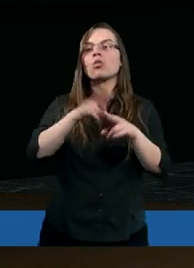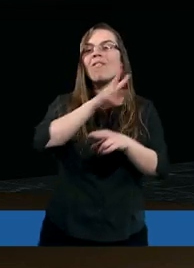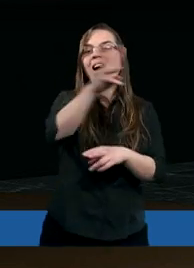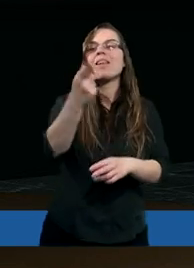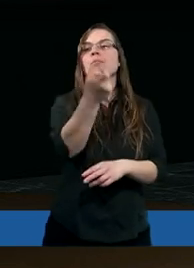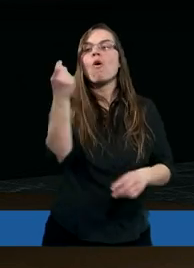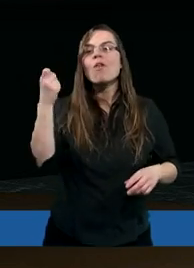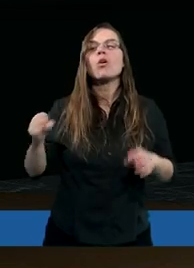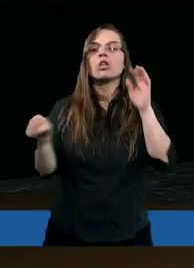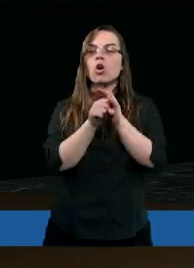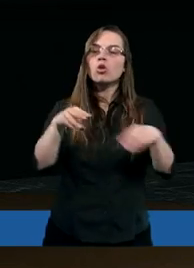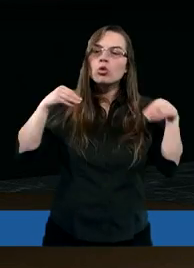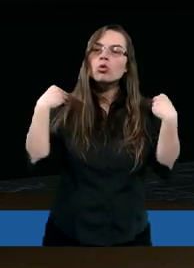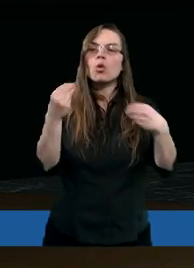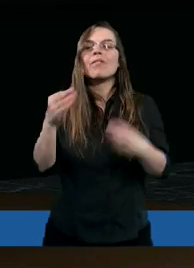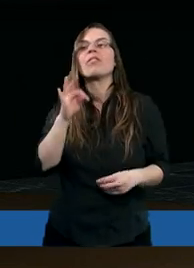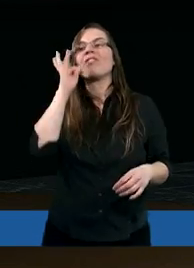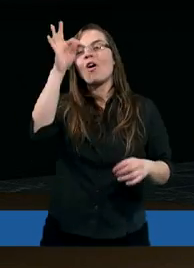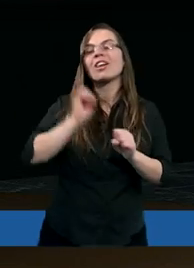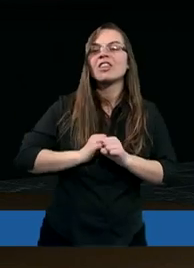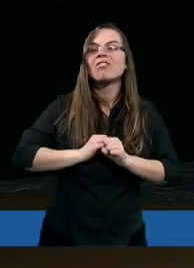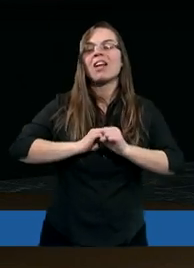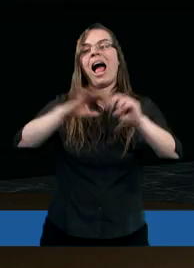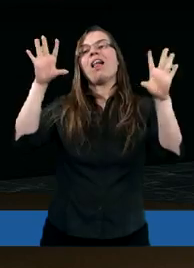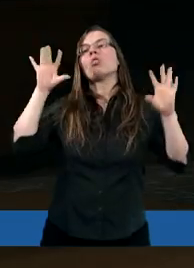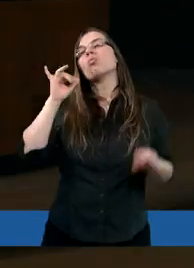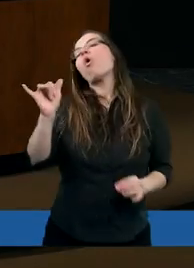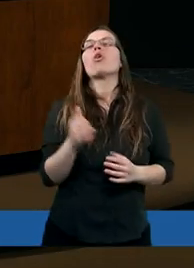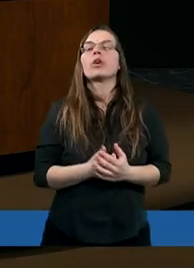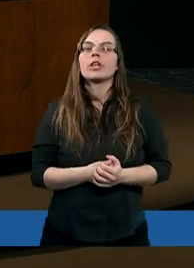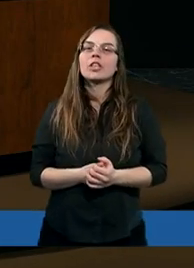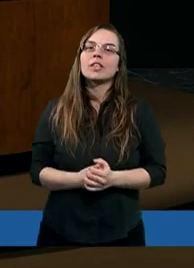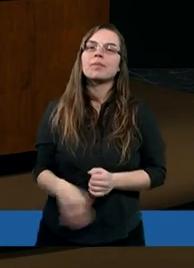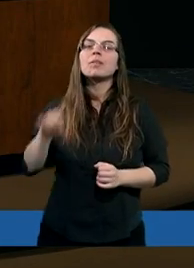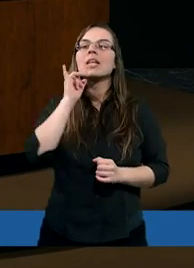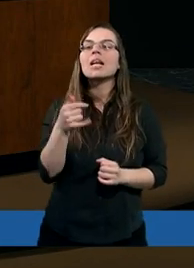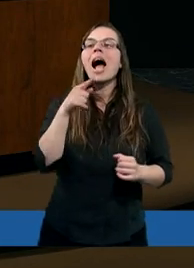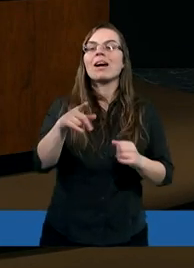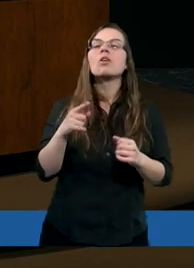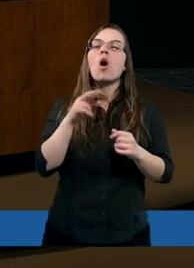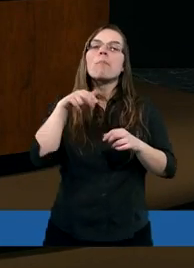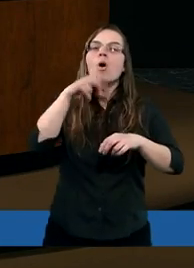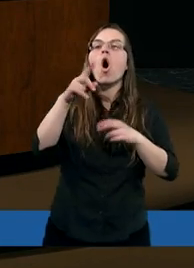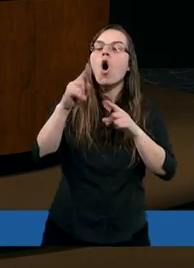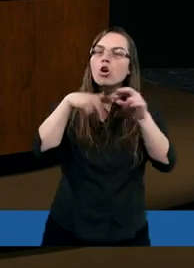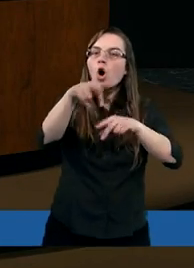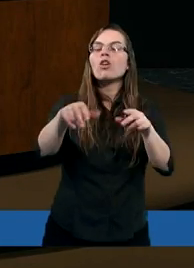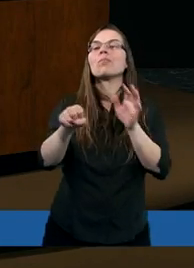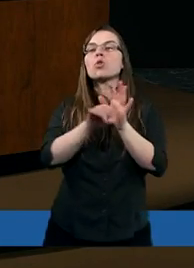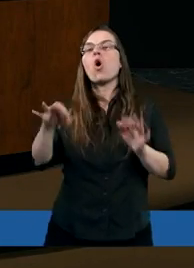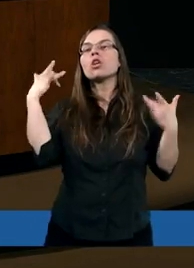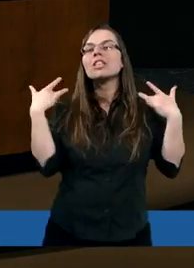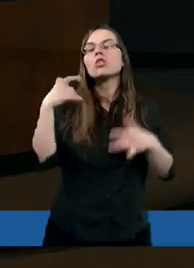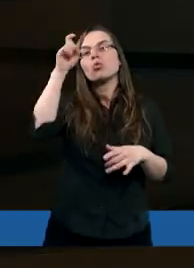powołał z ciemności do cudownej swojej światłości. Jak to, co dzieje się w życiu człowieka